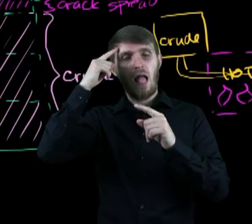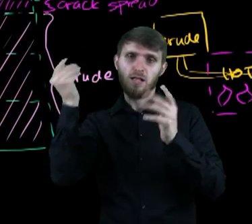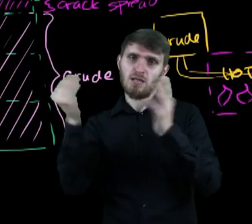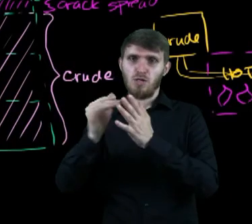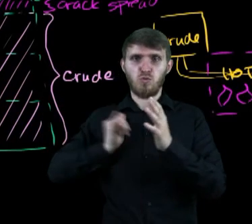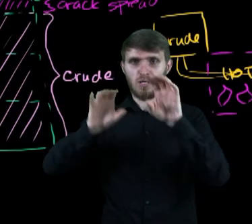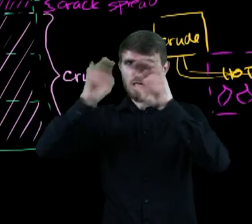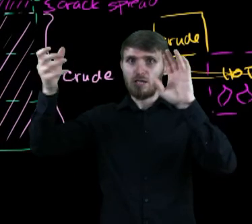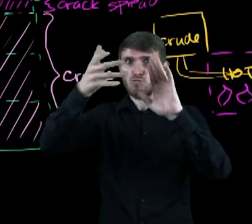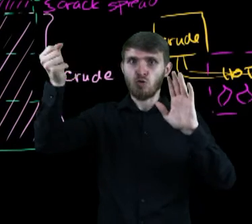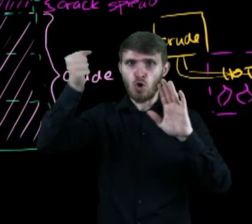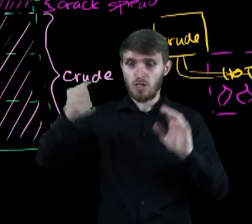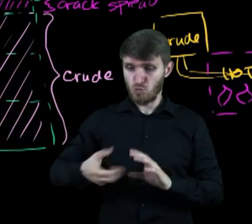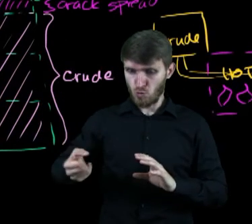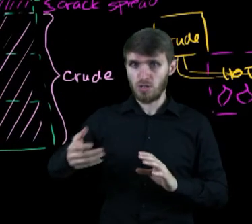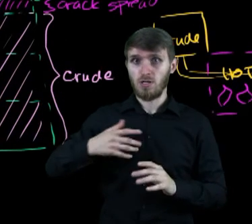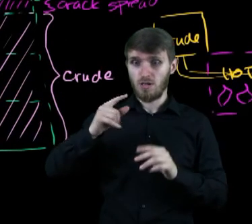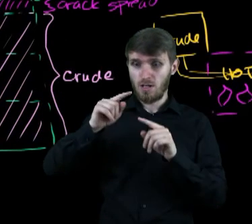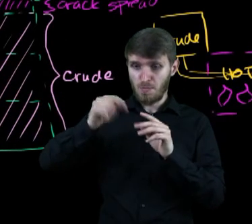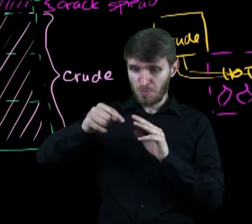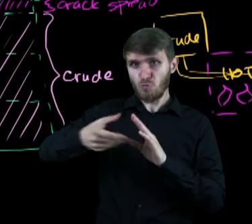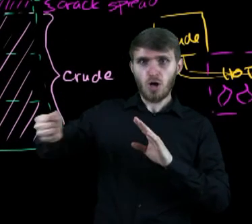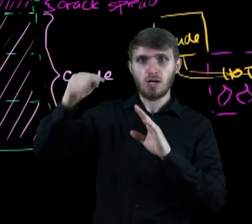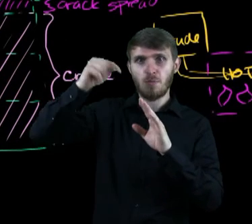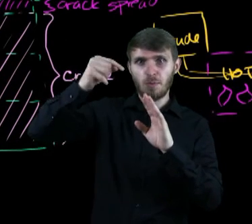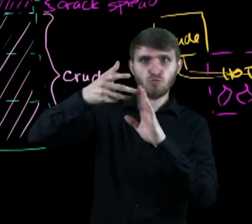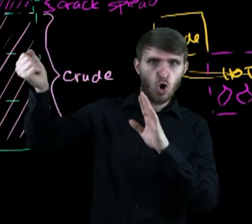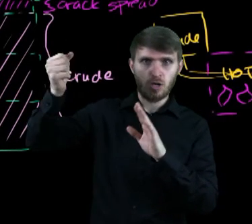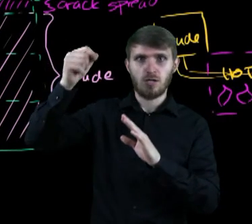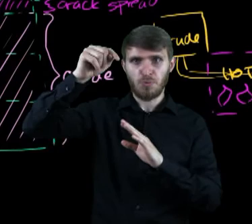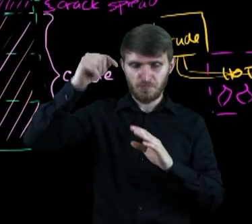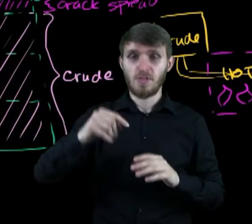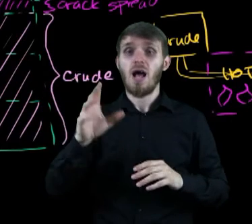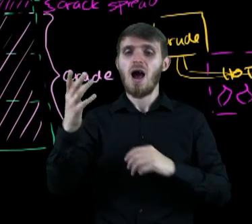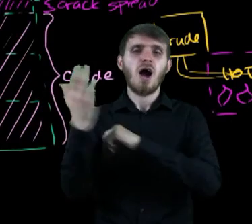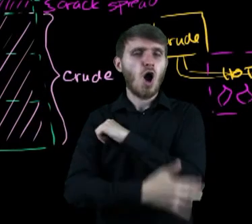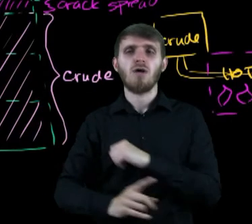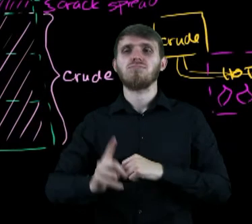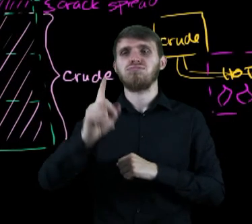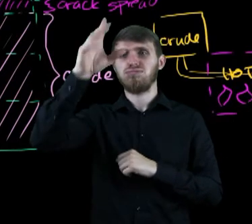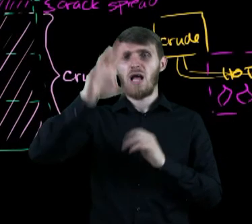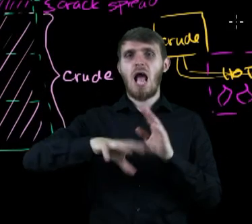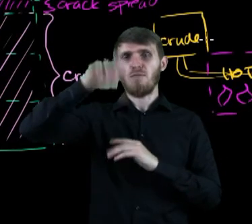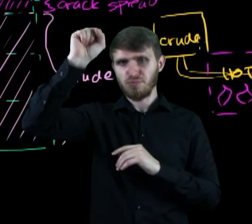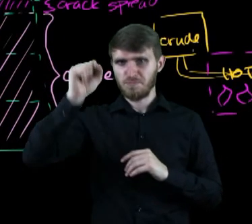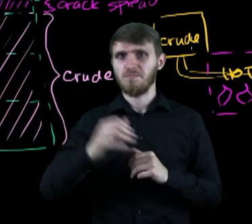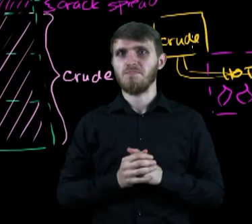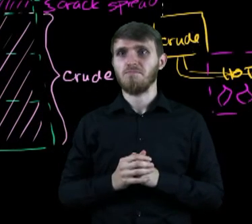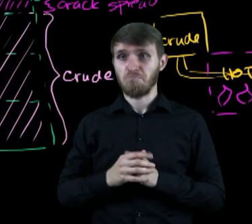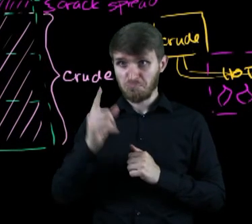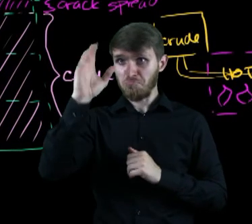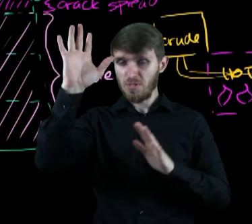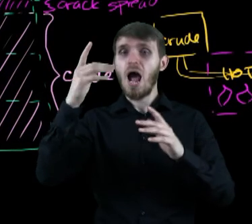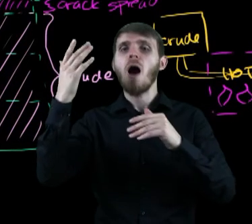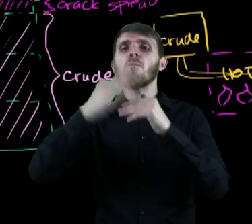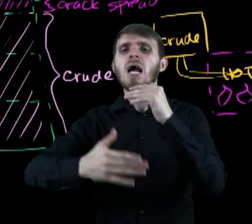nastąpi skroplenie i będzie można je odessać. Najkrótsze łańcuchy, takie jak propanbutan, odbiera się na